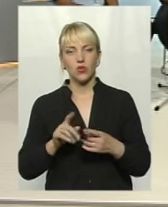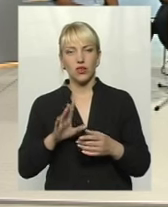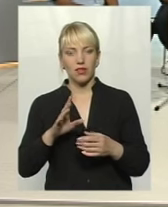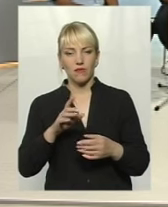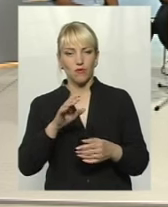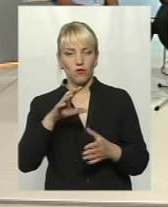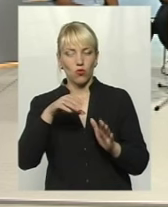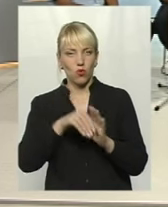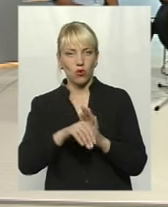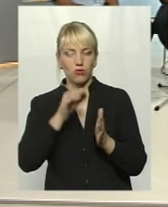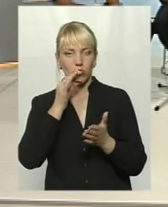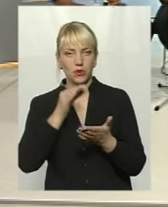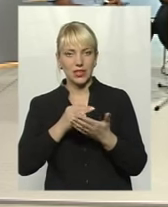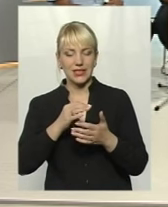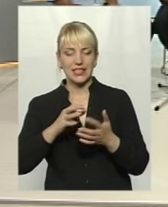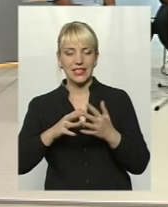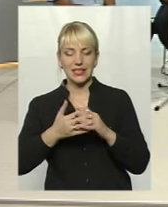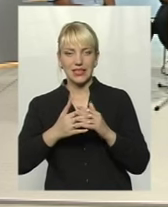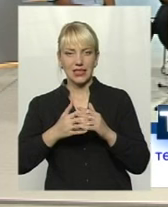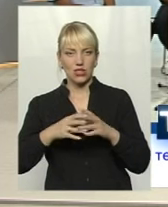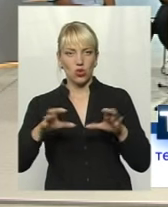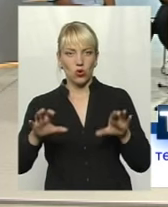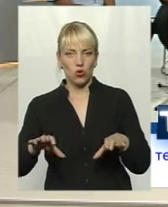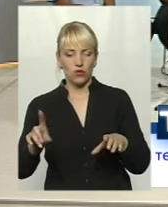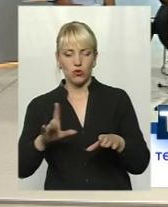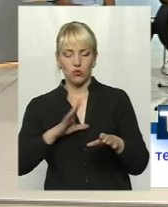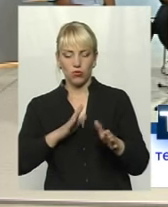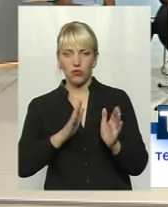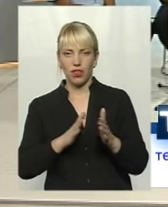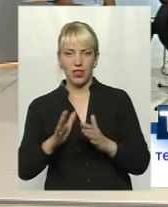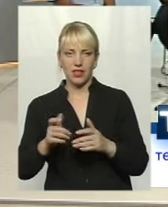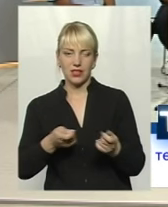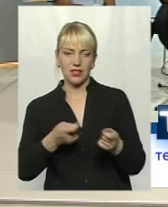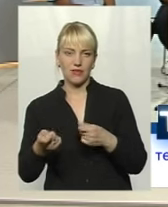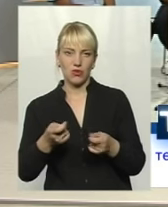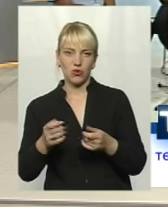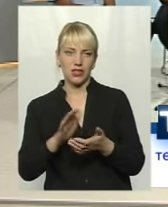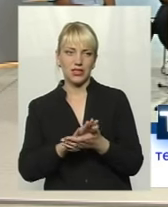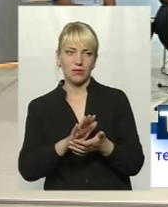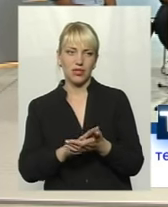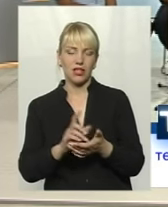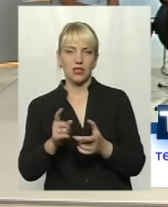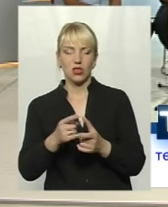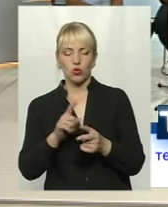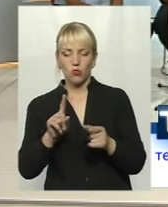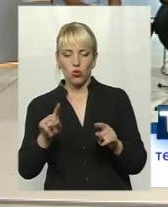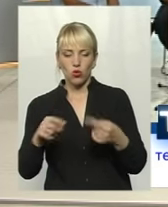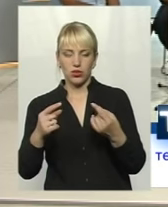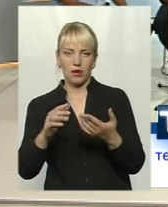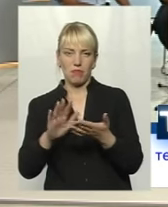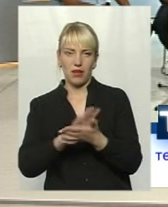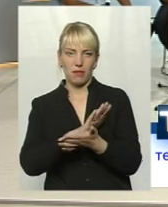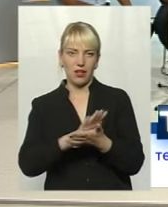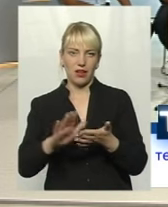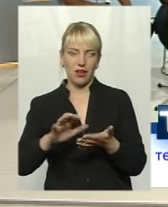старості чи з сільського голови навести лад, зокрема, з вивозом сміття або організацією прибирання сміття і ліквідацією